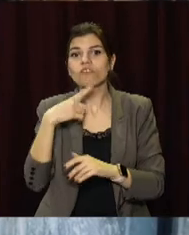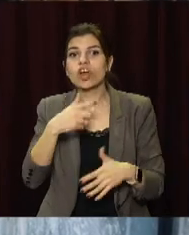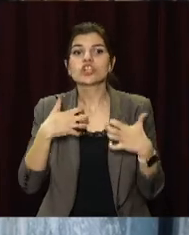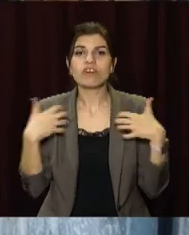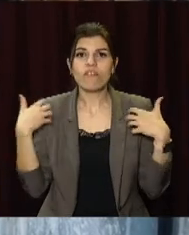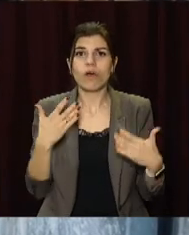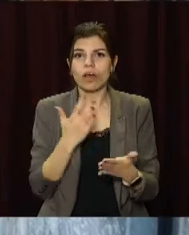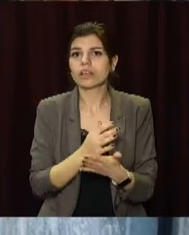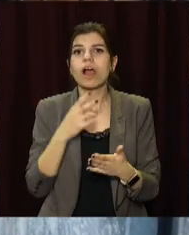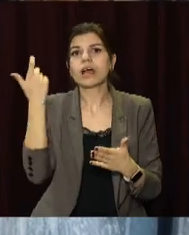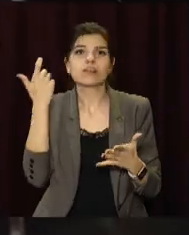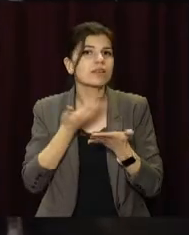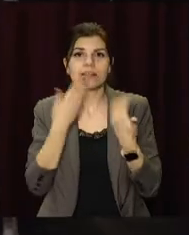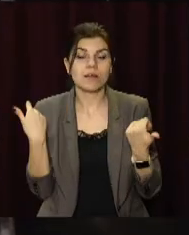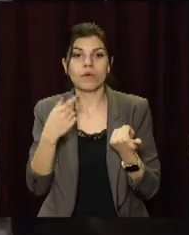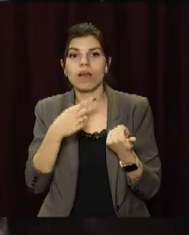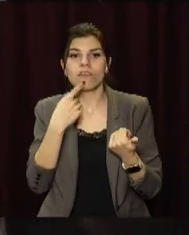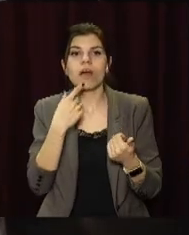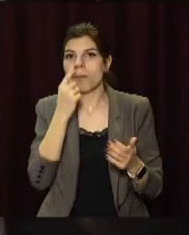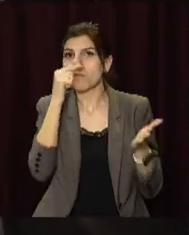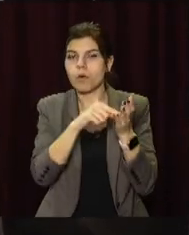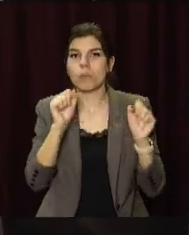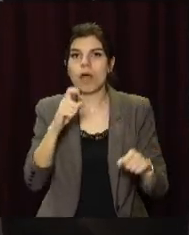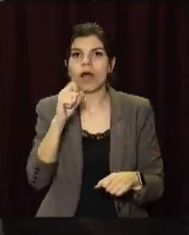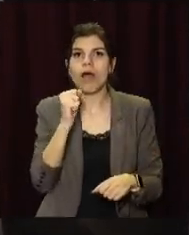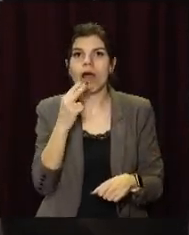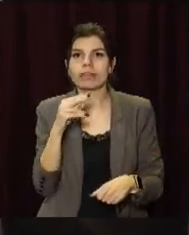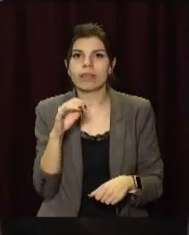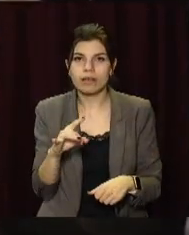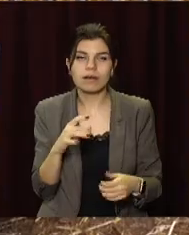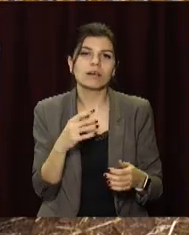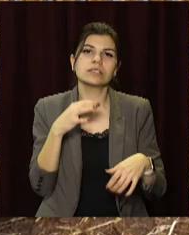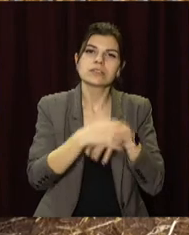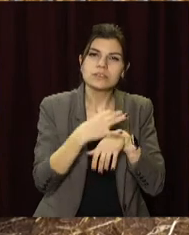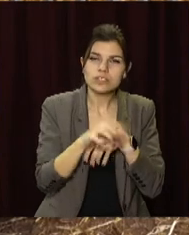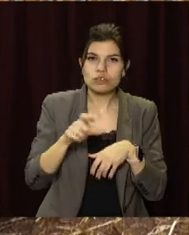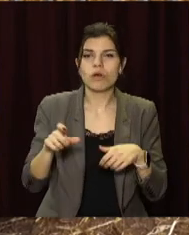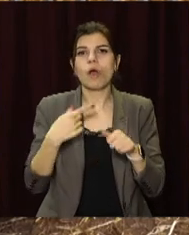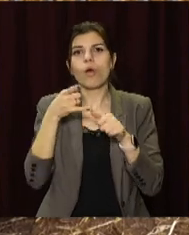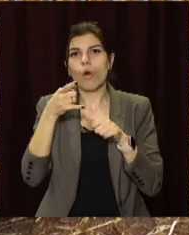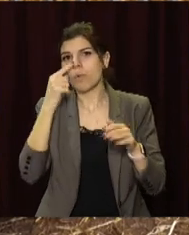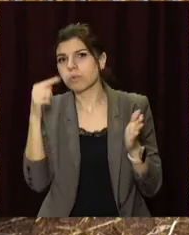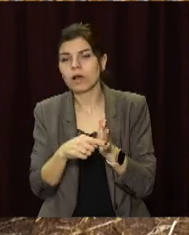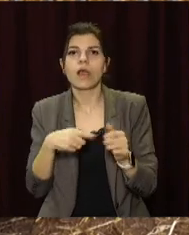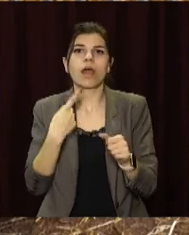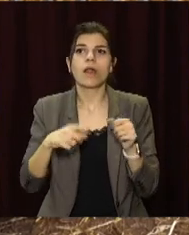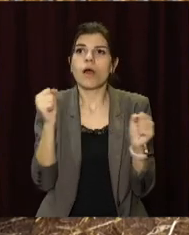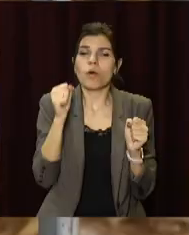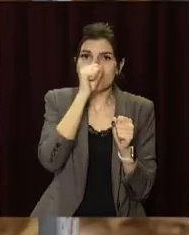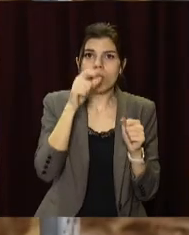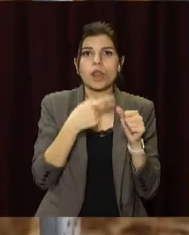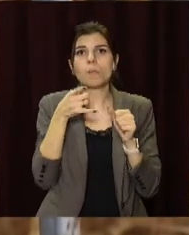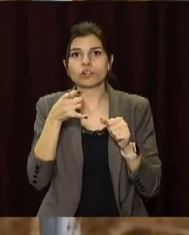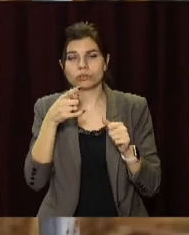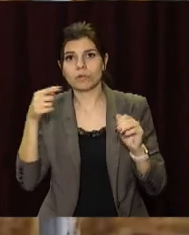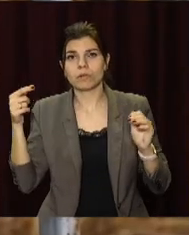тварини нерідко натрапляють на докхантерів, опиняються під колесами авто або ж просто вмирають від голоду. Тож, запевняють,